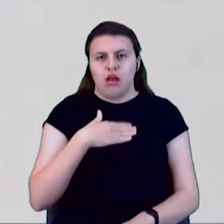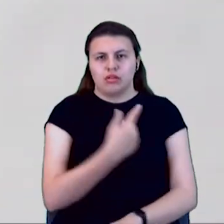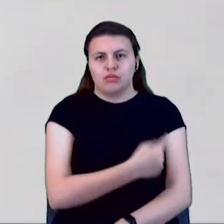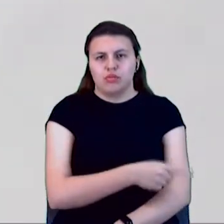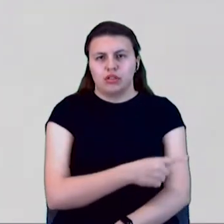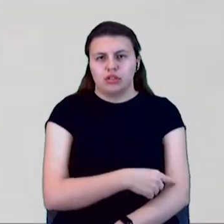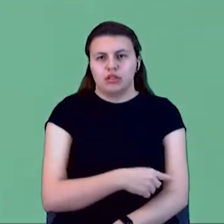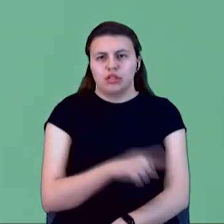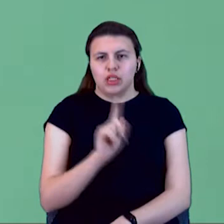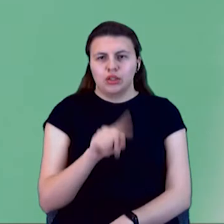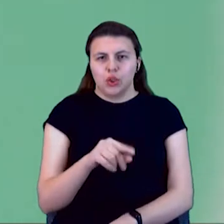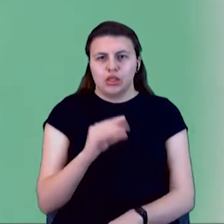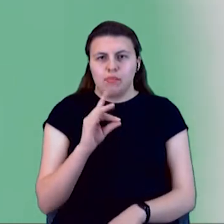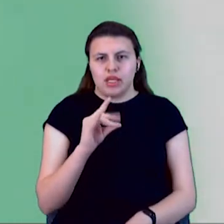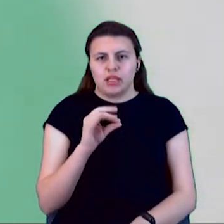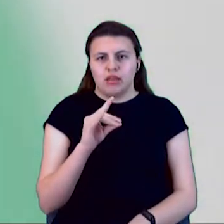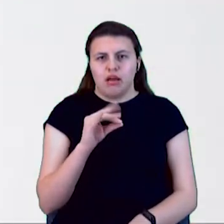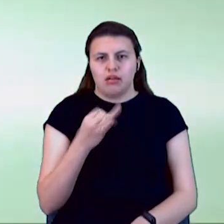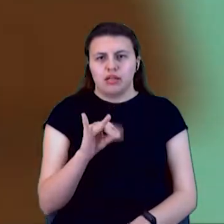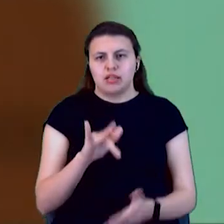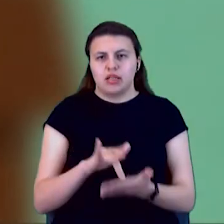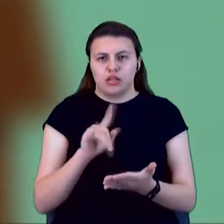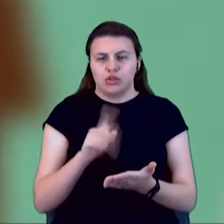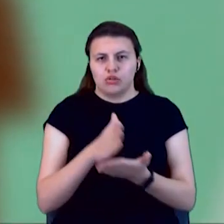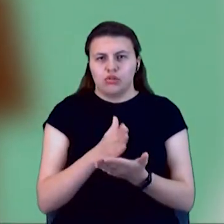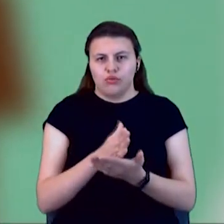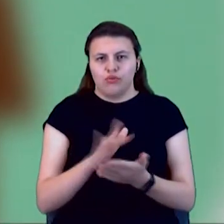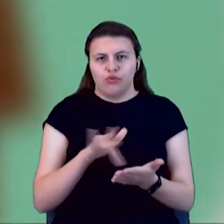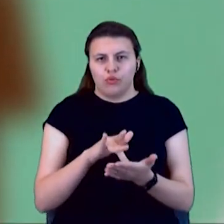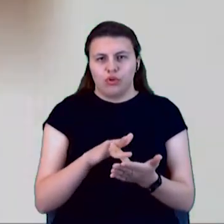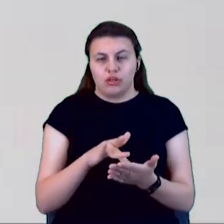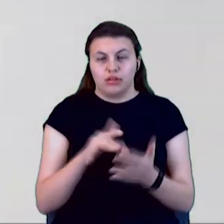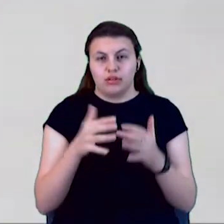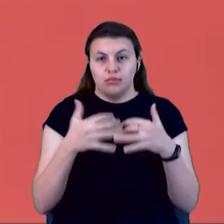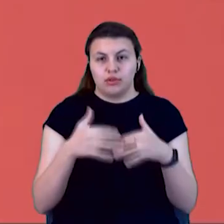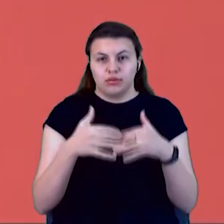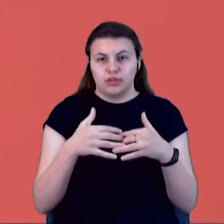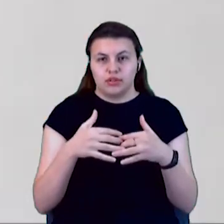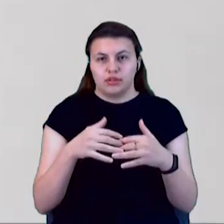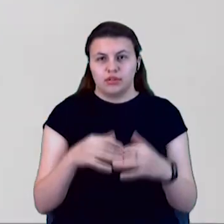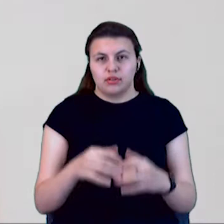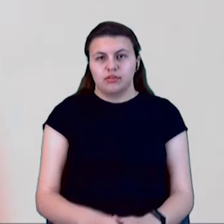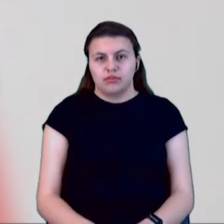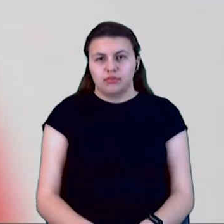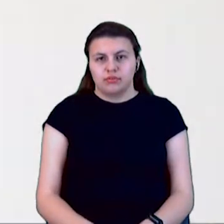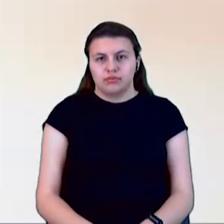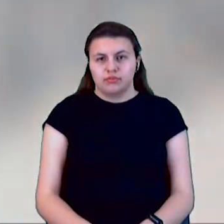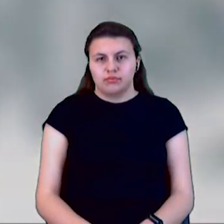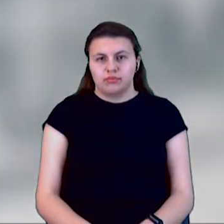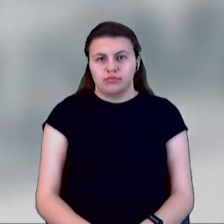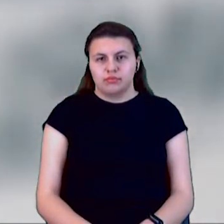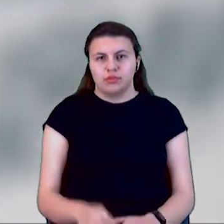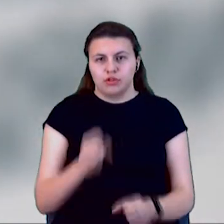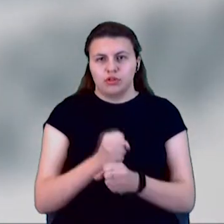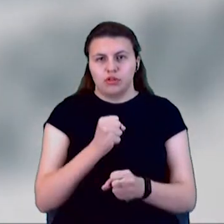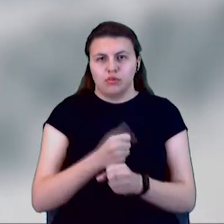в частності перинатальний центр, який розположений в місті Краматорській, і з чим сталкиваються співробітники, ми знаємо